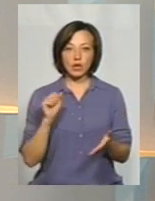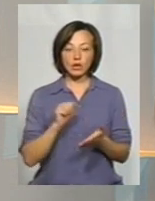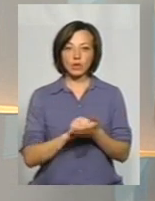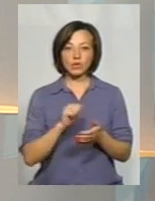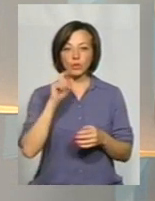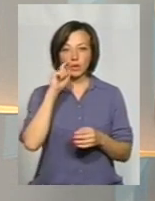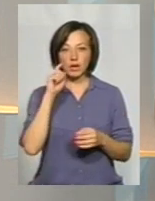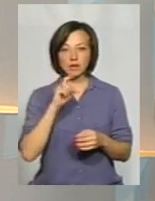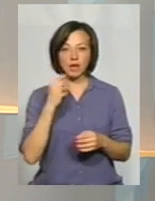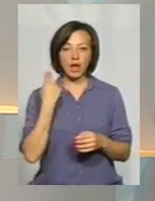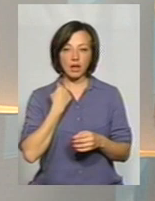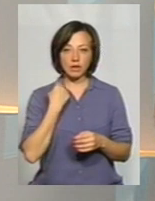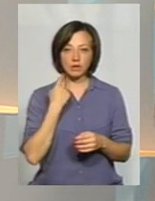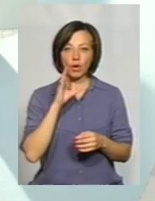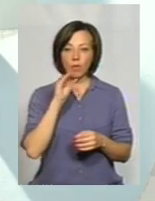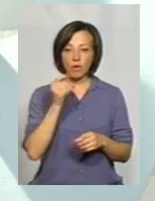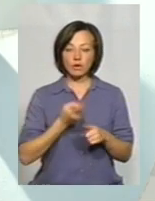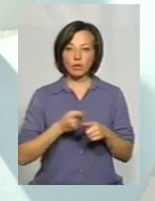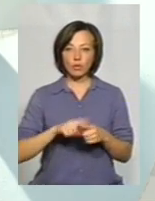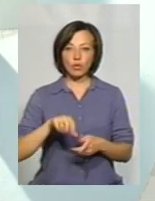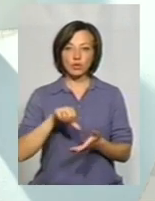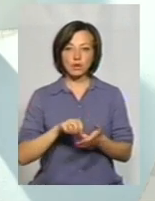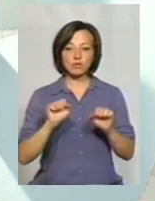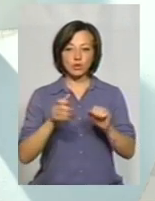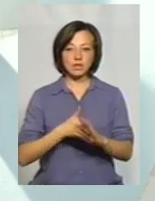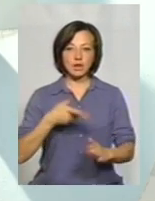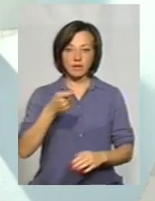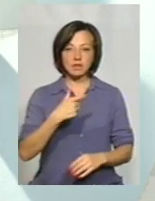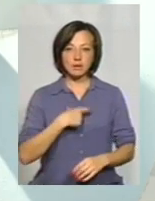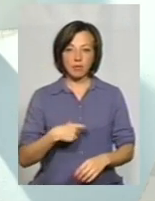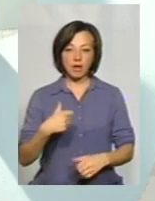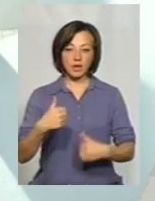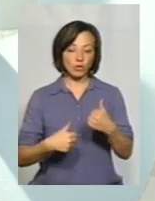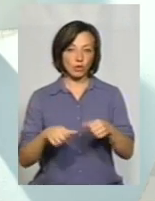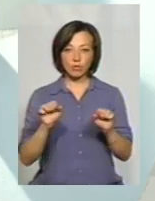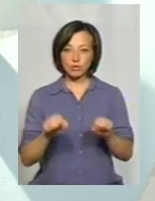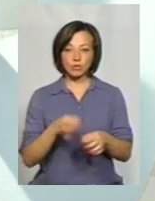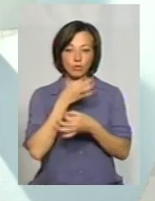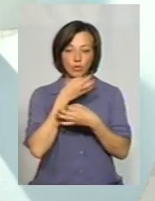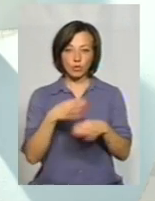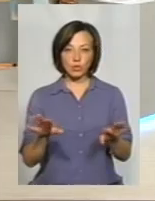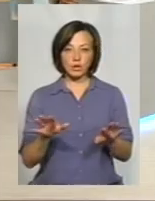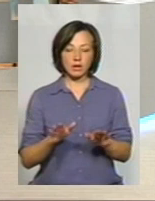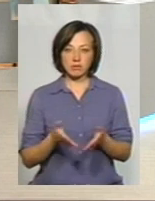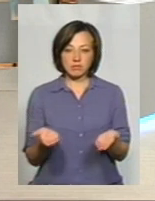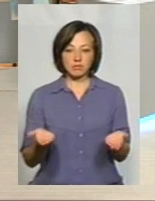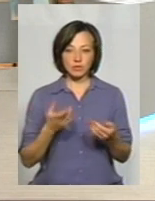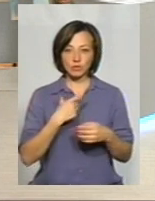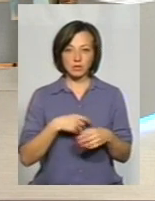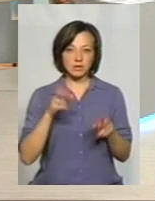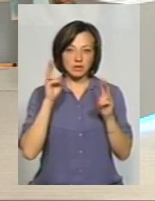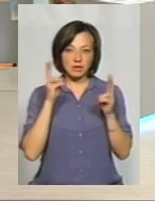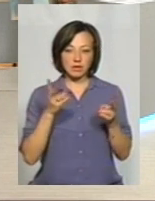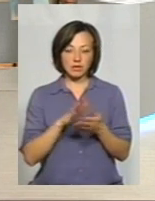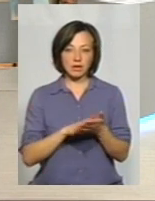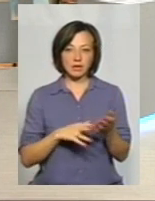тому учасник, який може заявити себе на торги, може бути будь-який, ми зараз сьогодні можемо